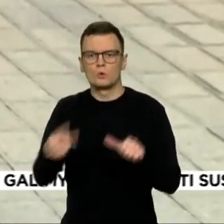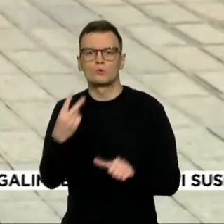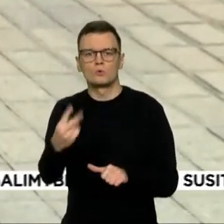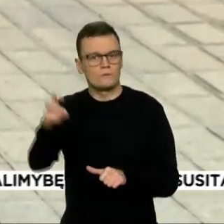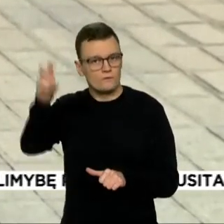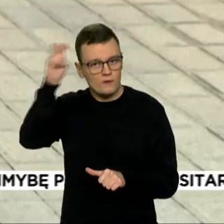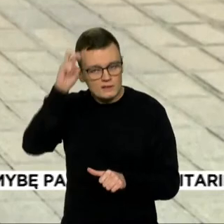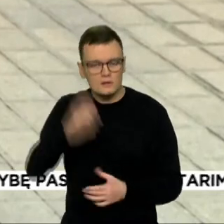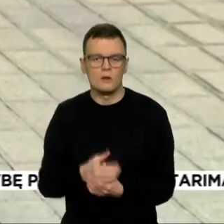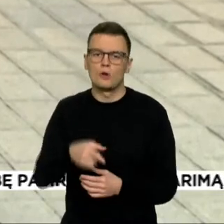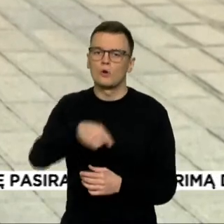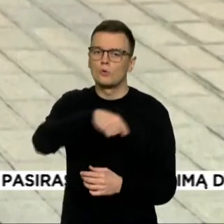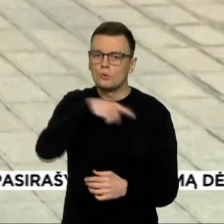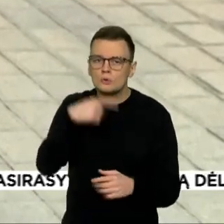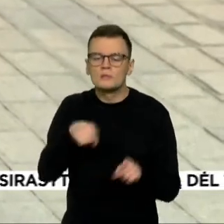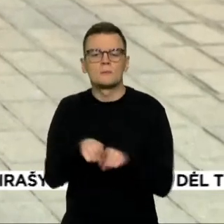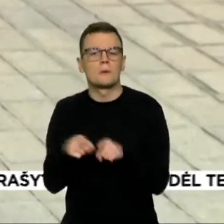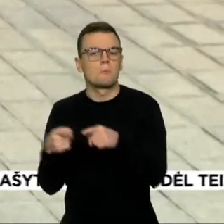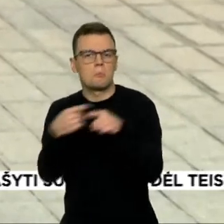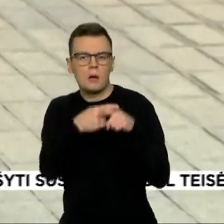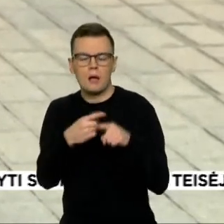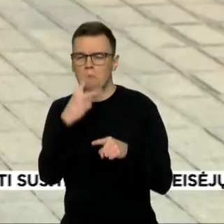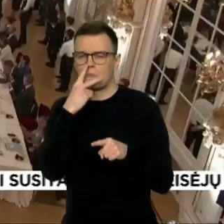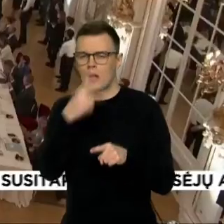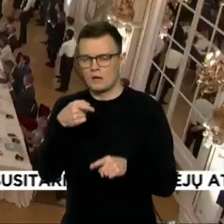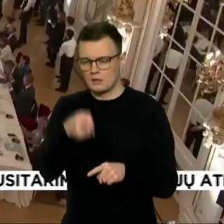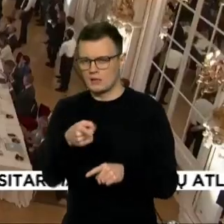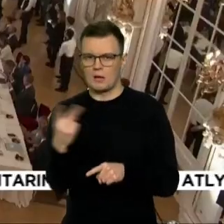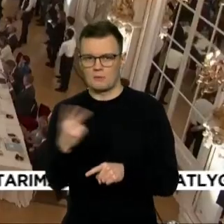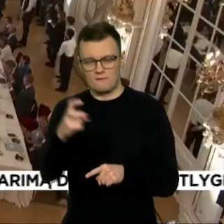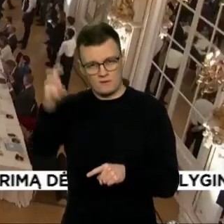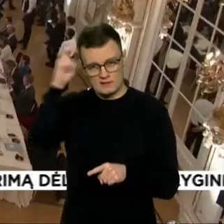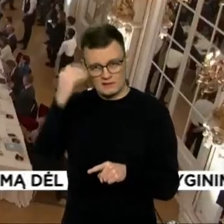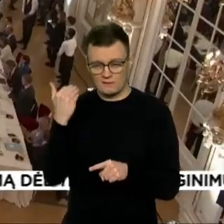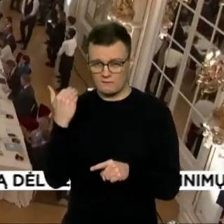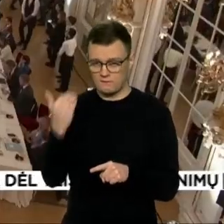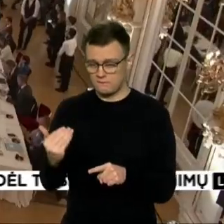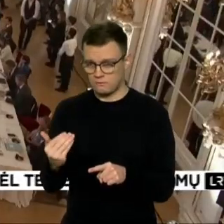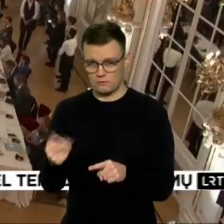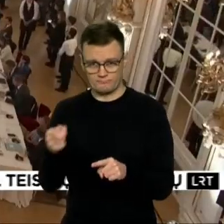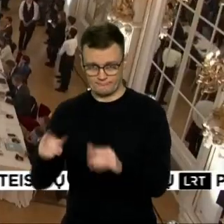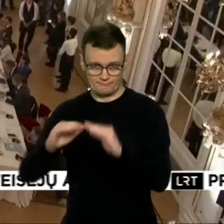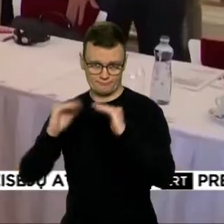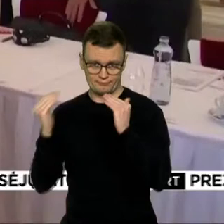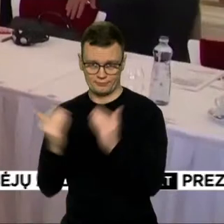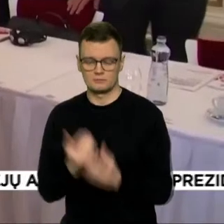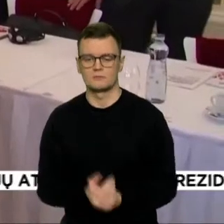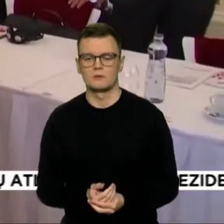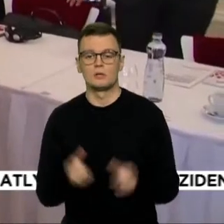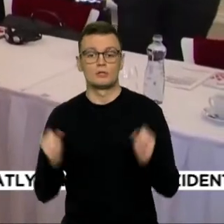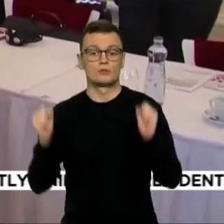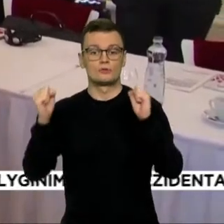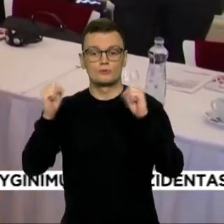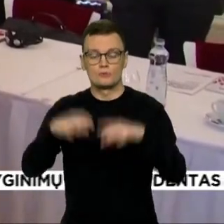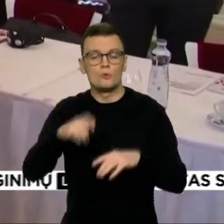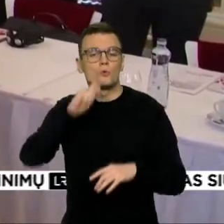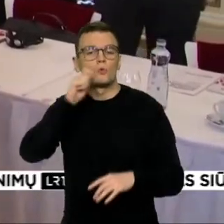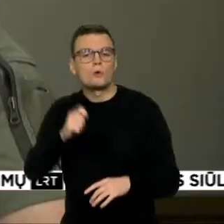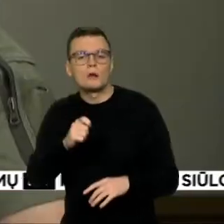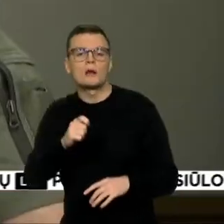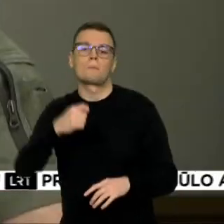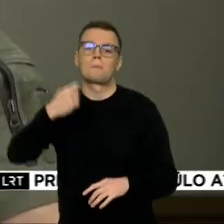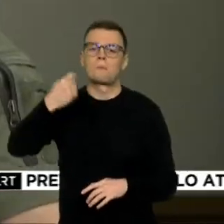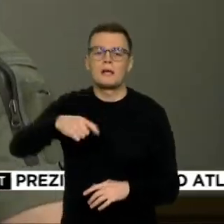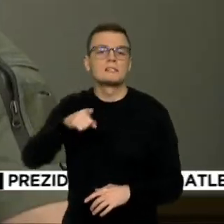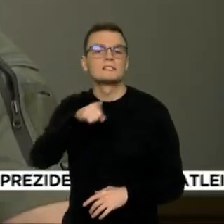Baltarusija. Taigi tai rodo, kaip izoliuoto šios dvi valstybės. Susirinkusies jiems Ukrainos prezidento Volodymyro Zelenskių kreipimasis.